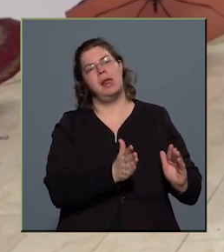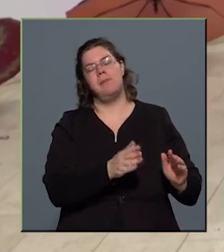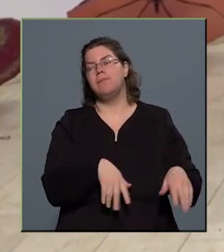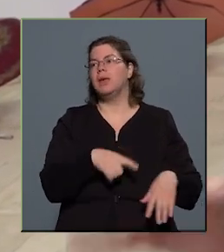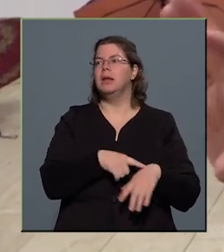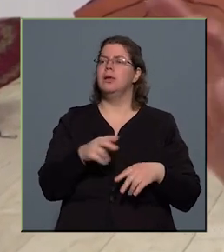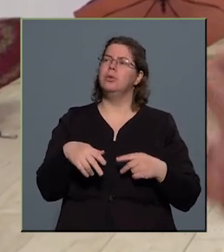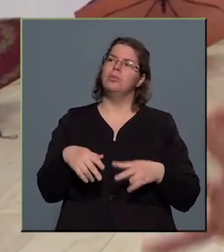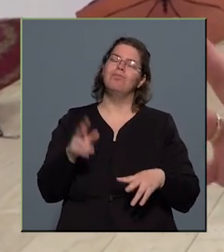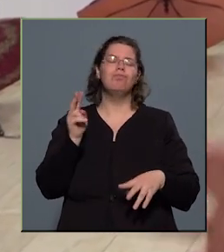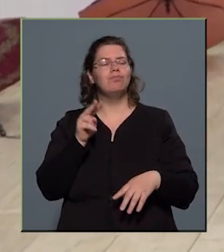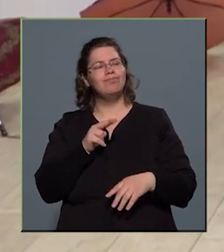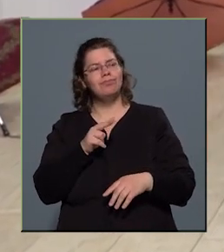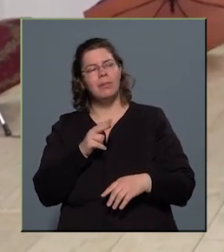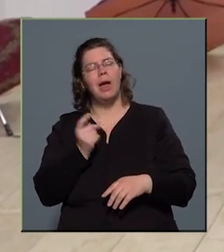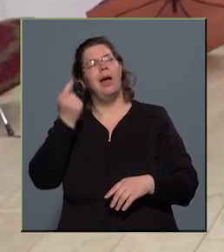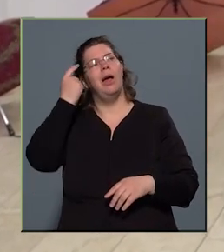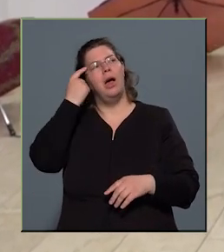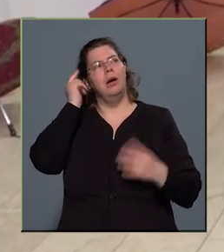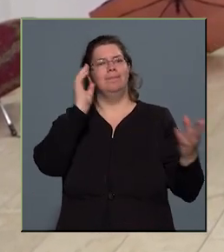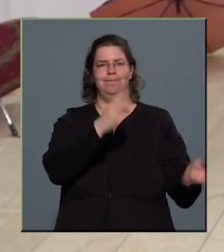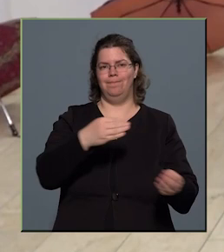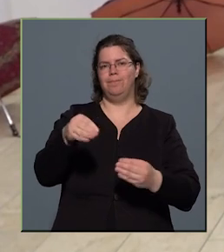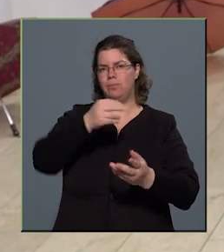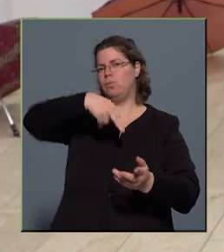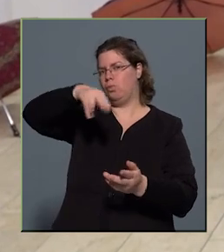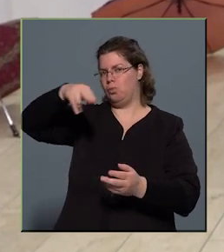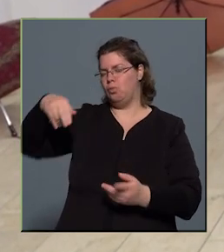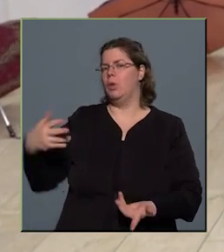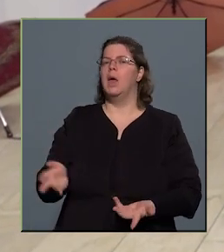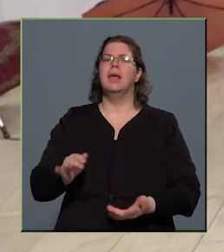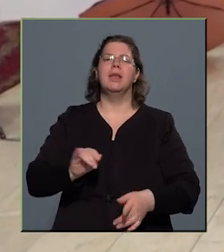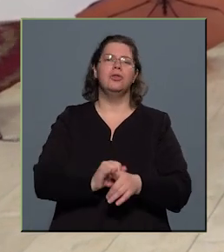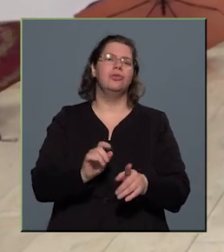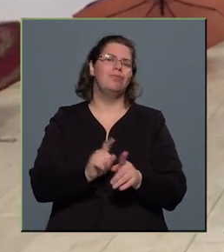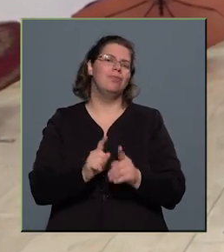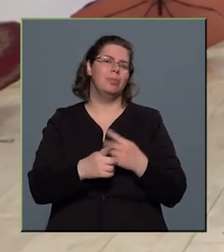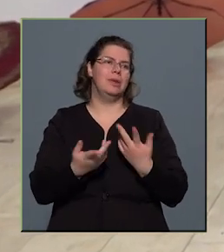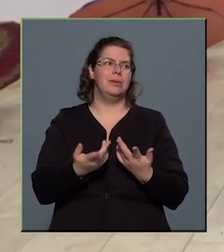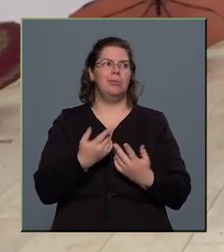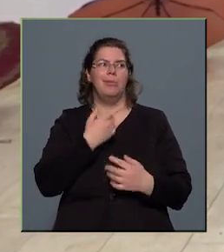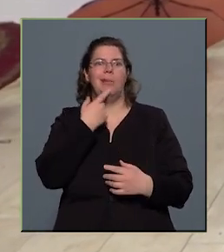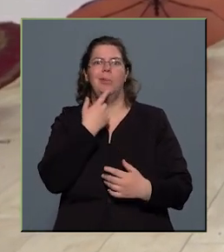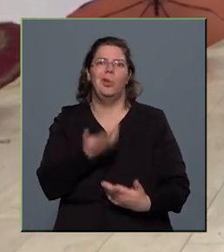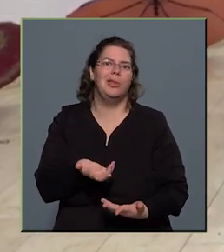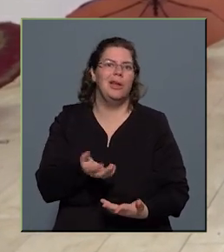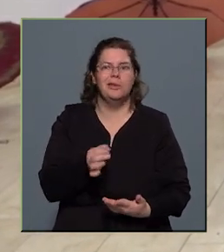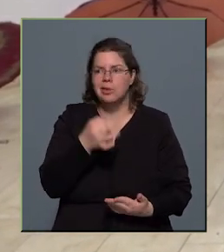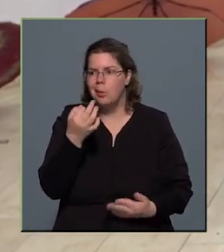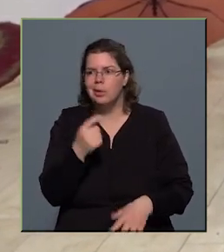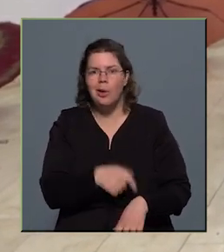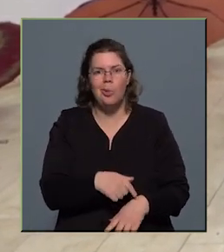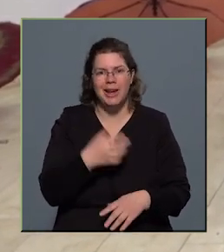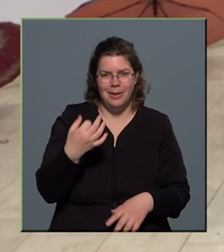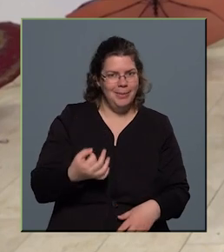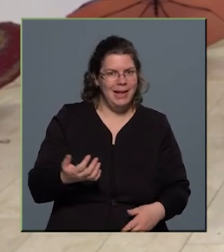ránézek, és akkor kezdem el tovább. Tehát igazából ezt így megmondani napra, órára,